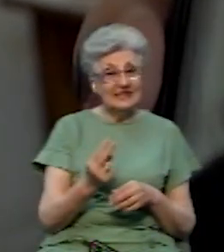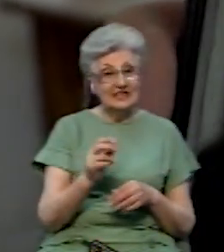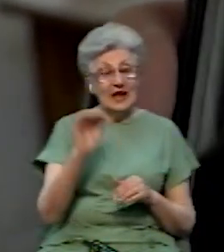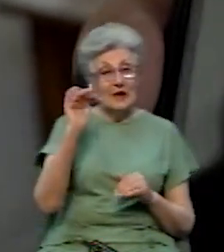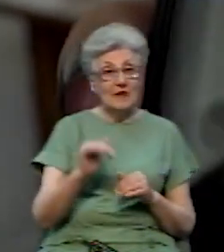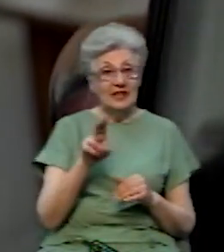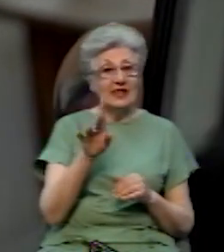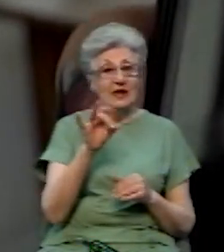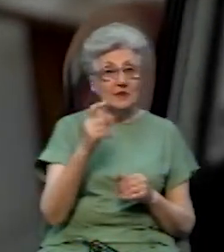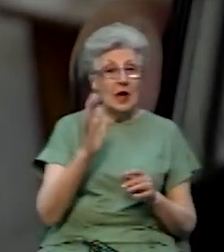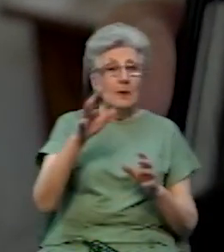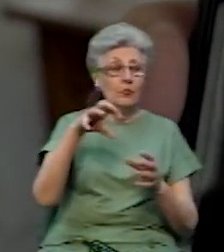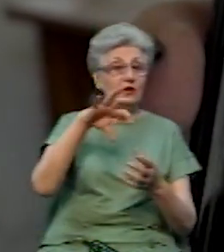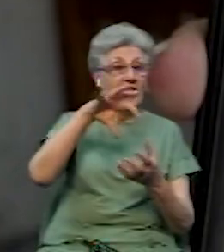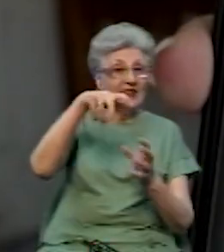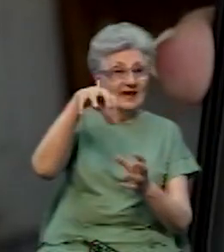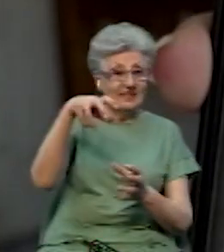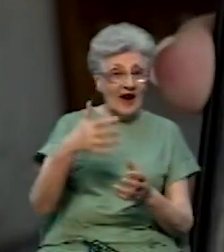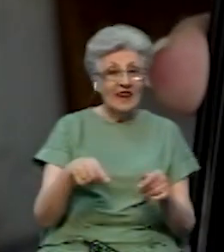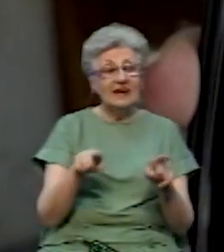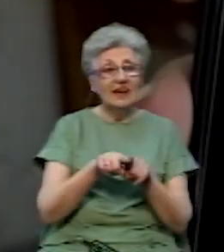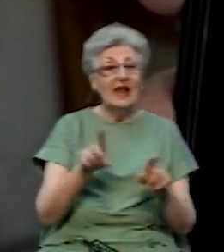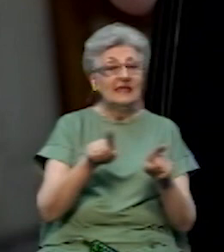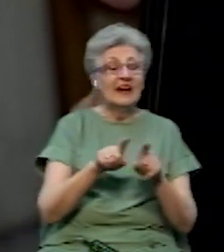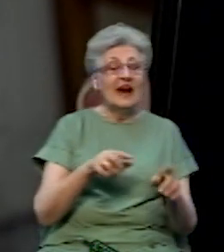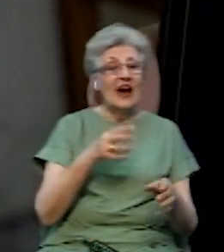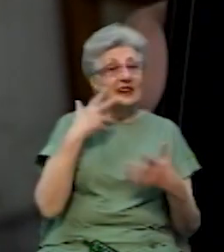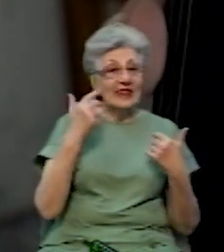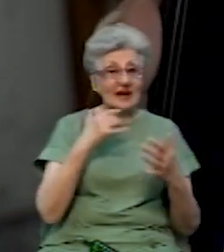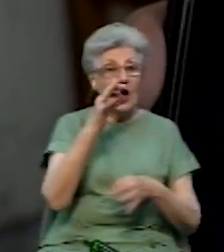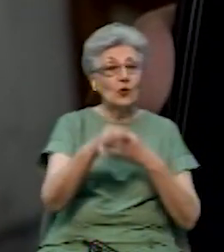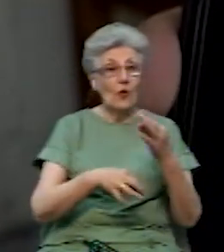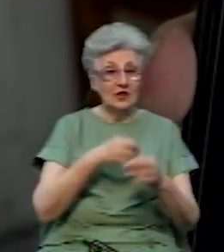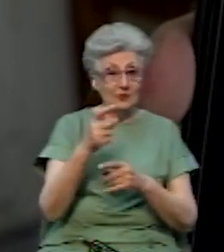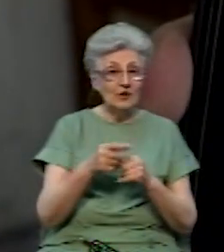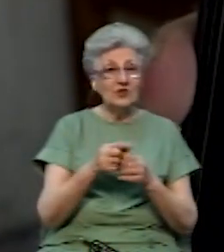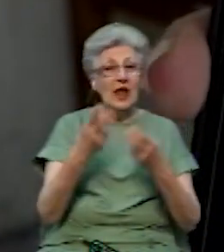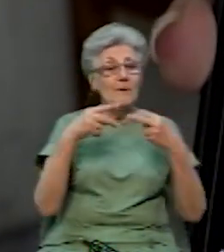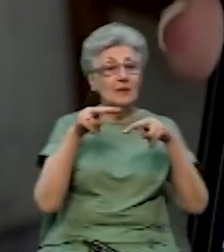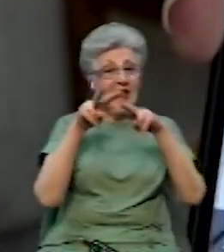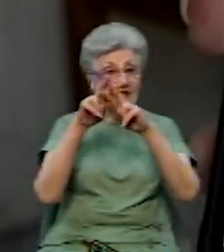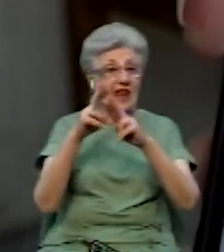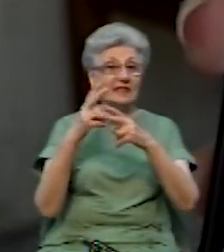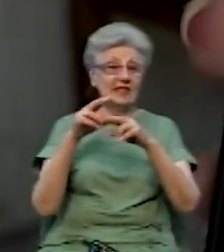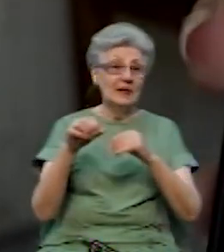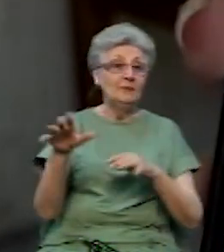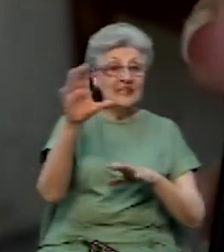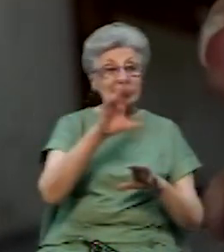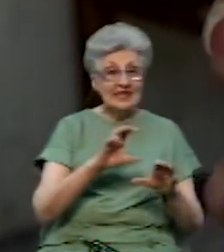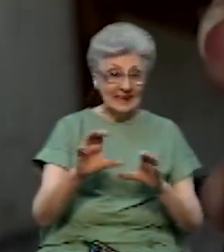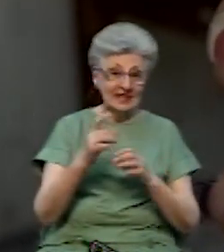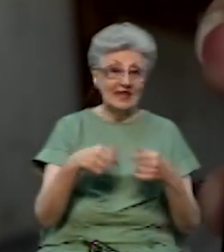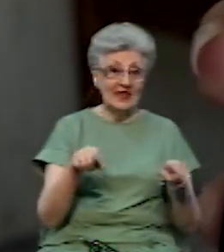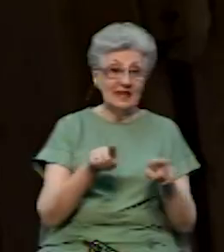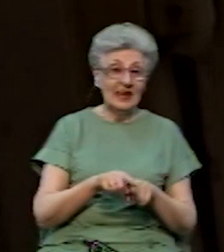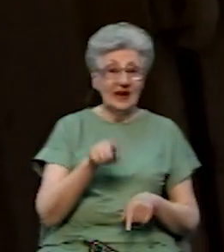Ліхтарник тут теж є. Тут така космічна тематика, планети, зірки. І тут ще є маленького принца